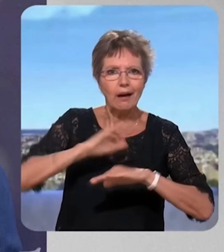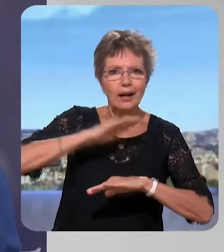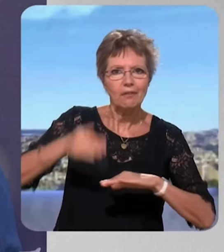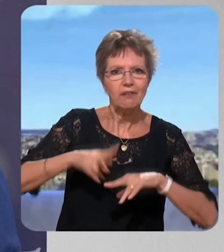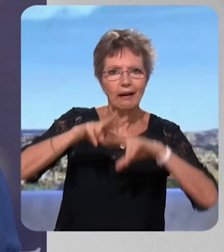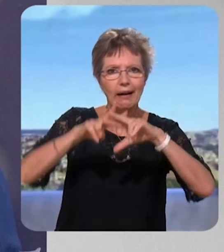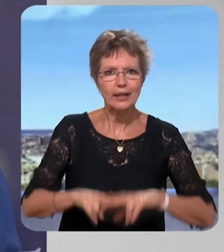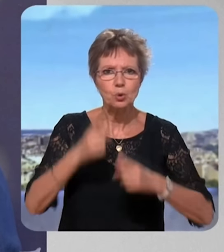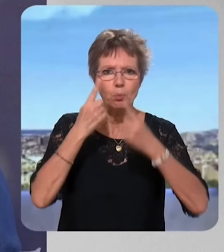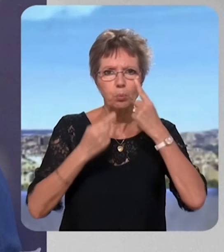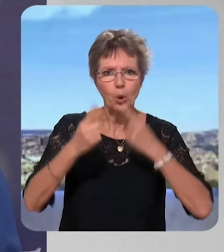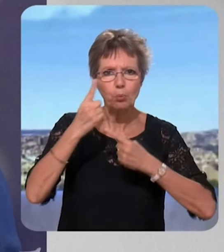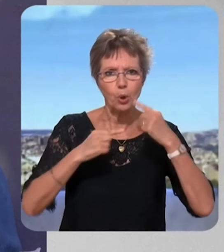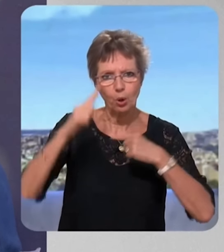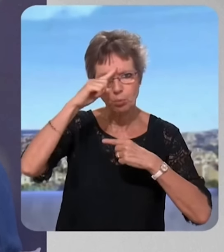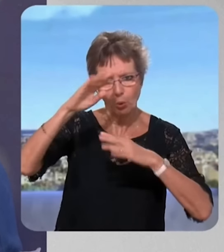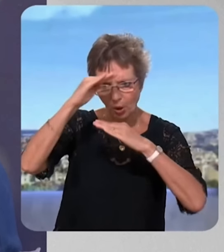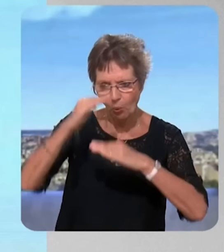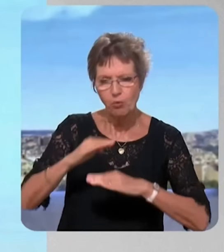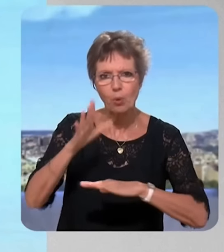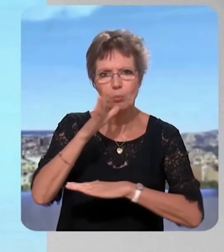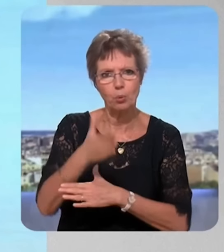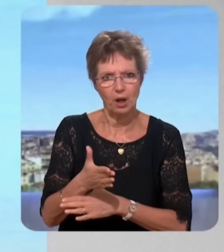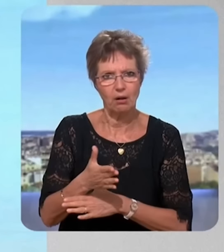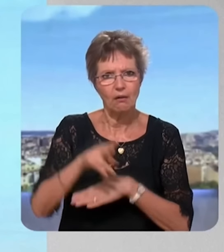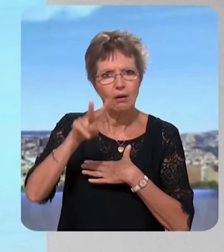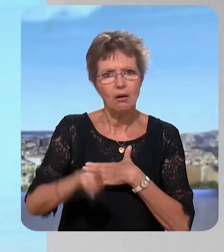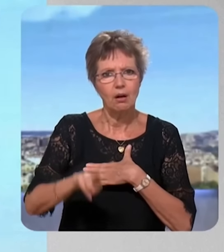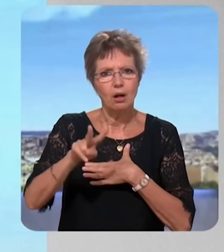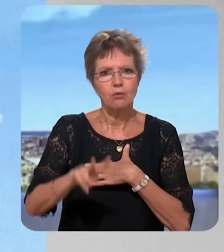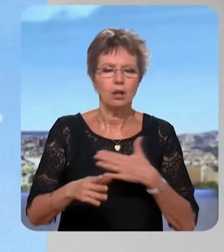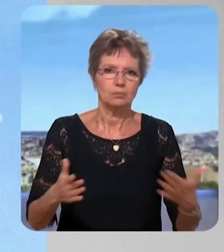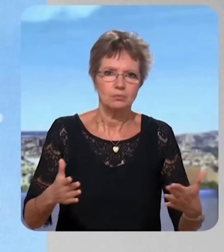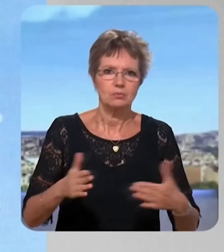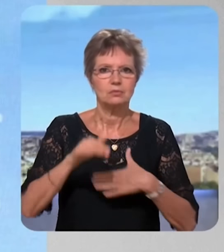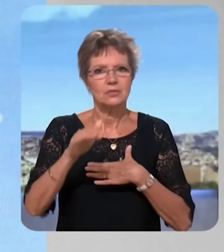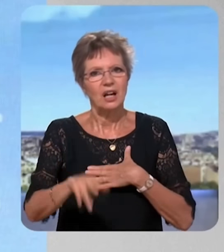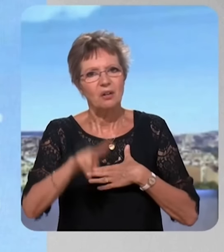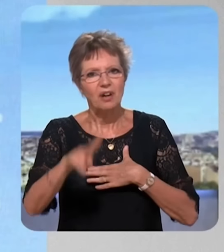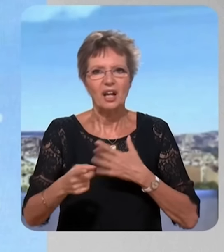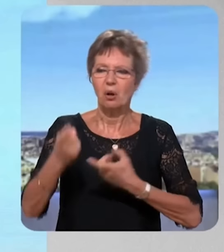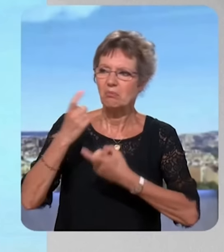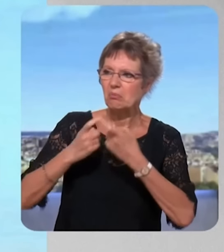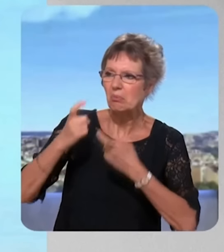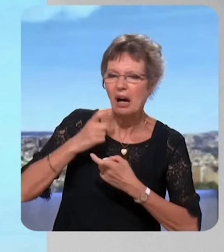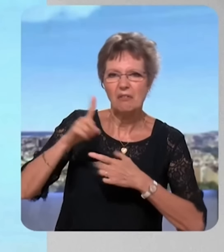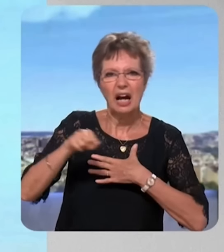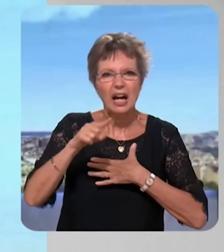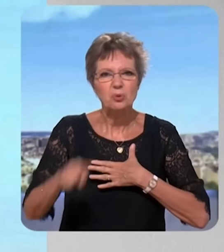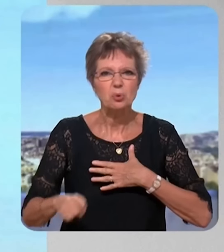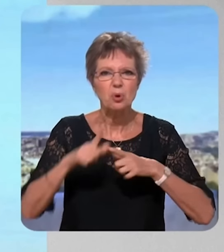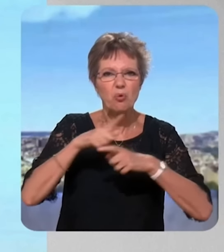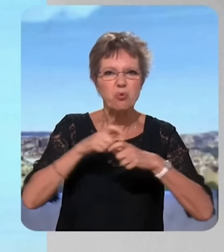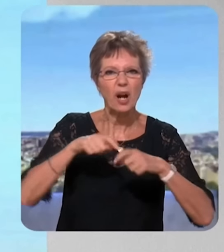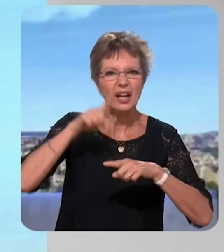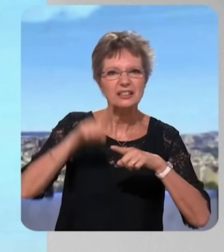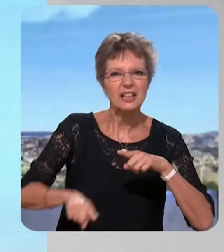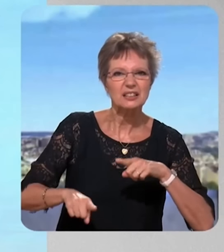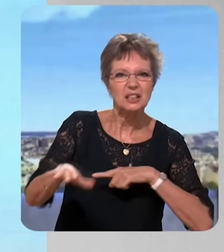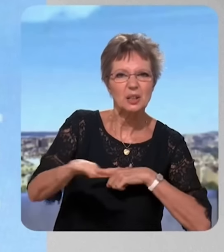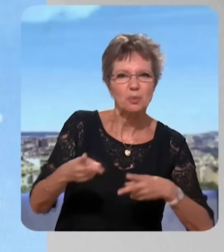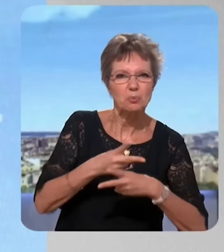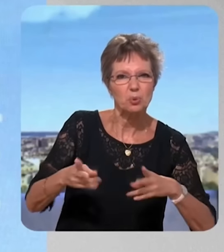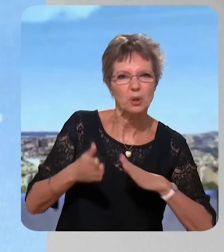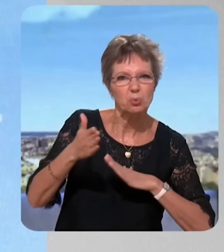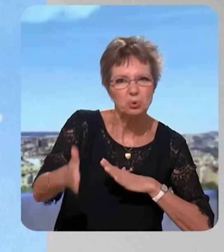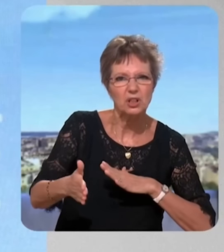parce que ce n'est pas sérieux, ce n'est pas crédible. Et c'est vrai qu y eu quand même pas mal de choses annulées, l'interduction du voile dans l'espace public, ça sera pour plus tard, l